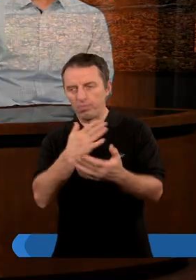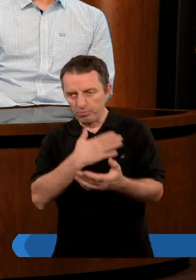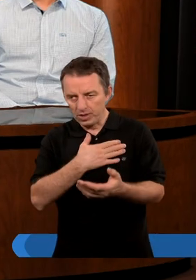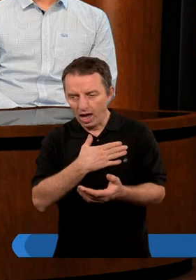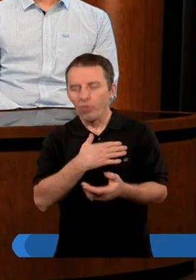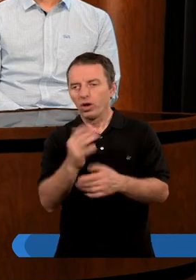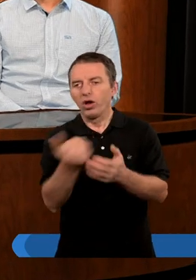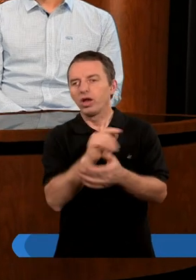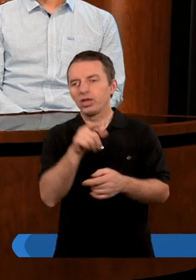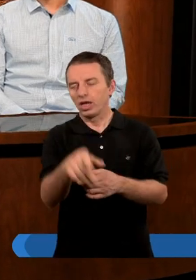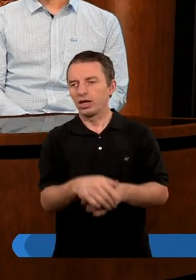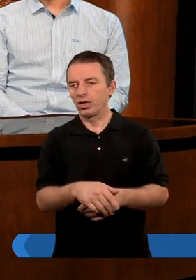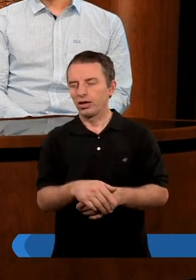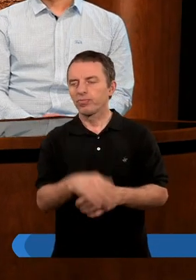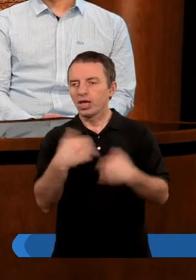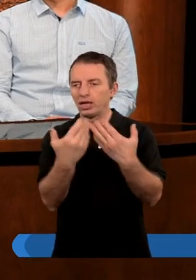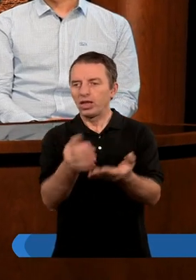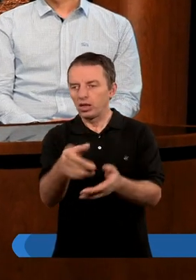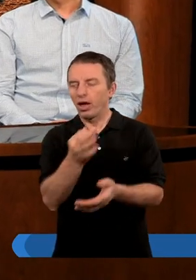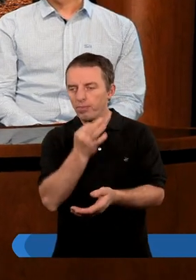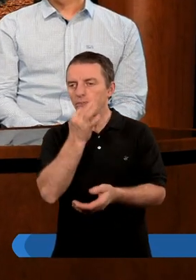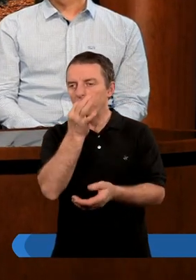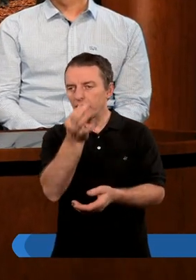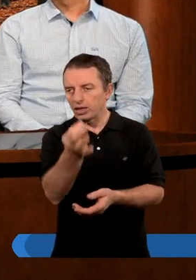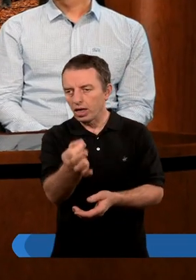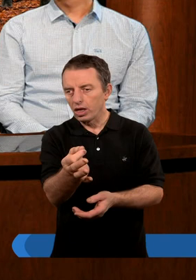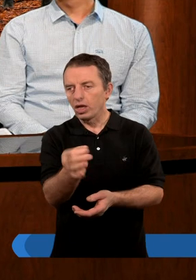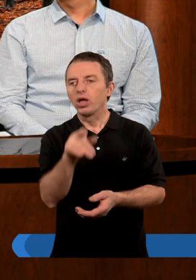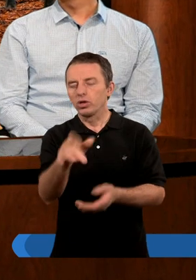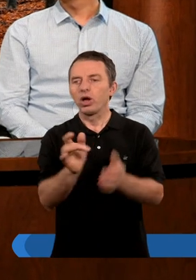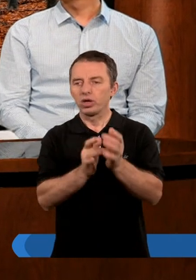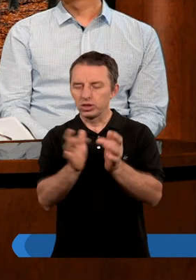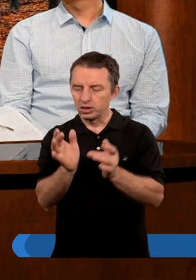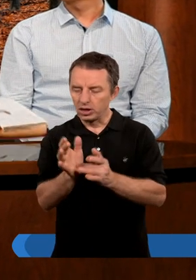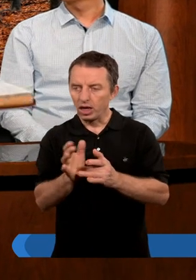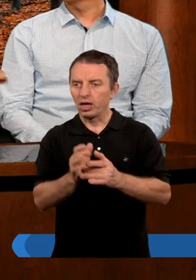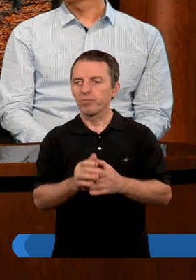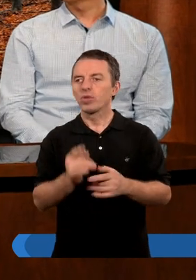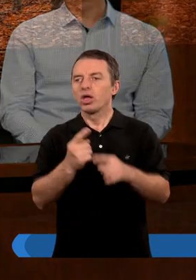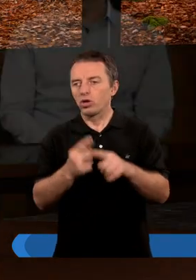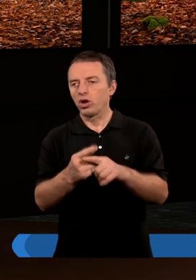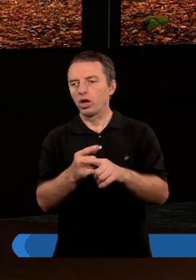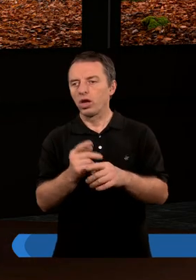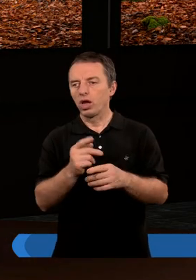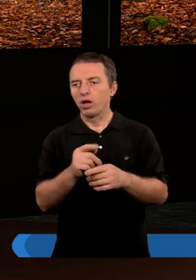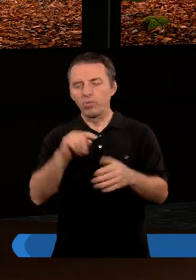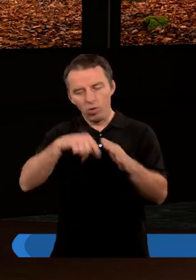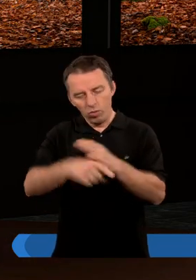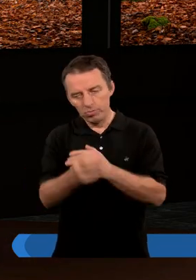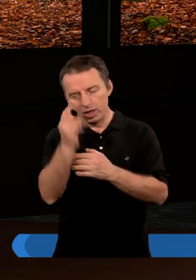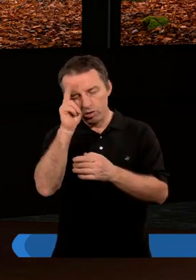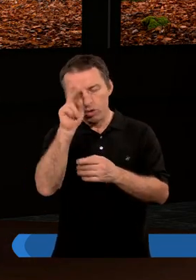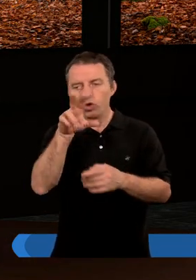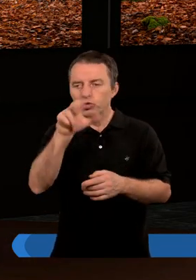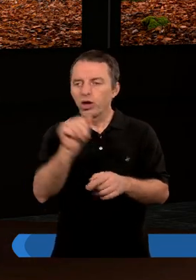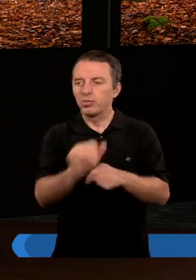miałem się do tego odnieść, kiedy zadałeś to pytanie, bo wydaje się, że Jezus troszkę pogłębia to zrozumienie,